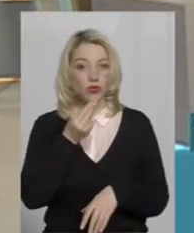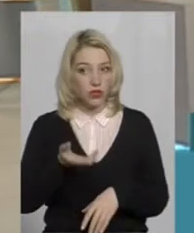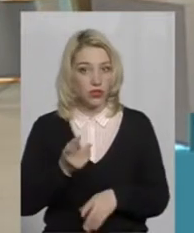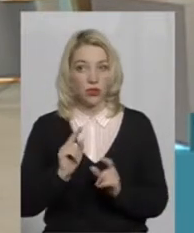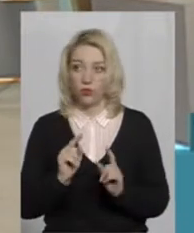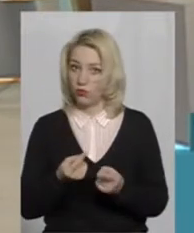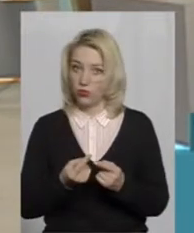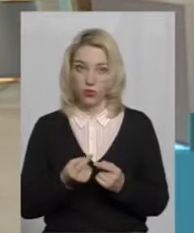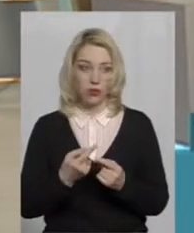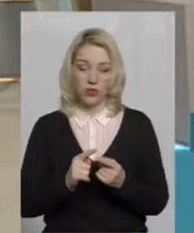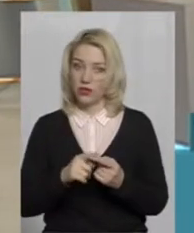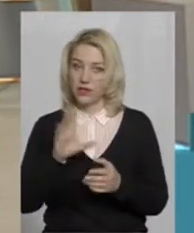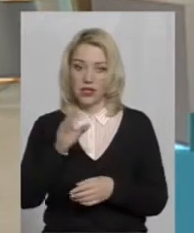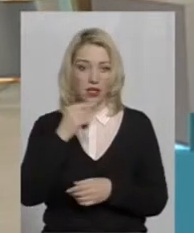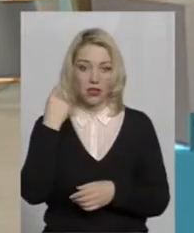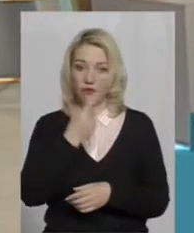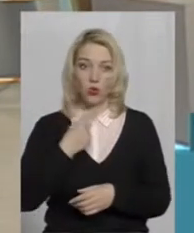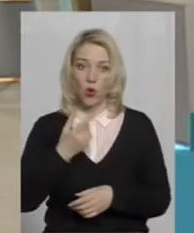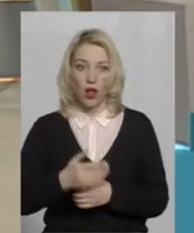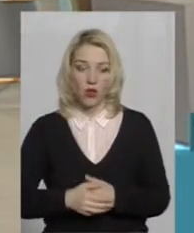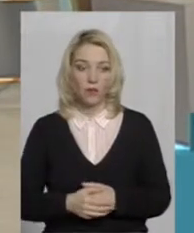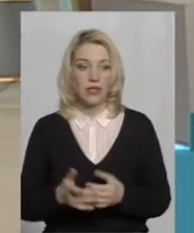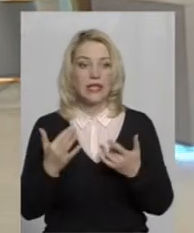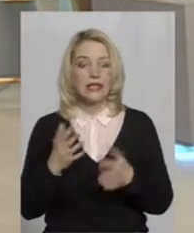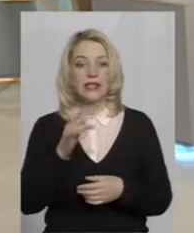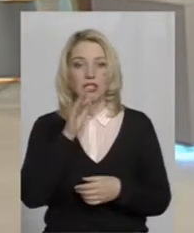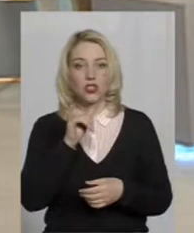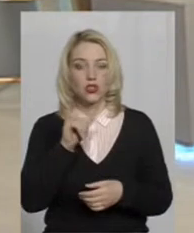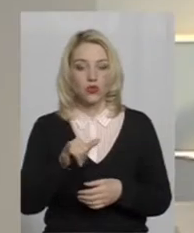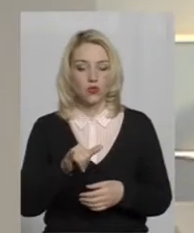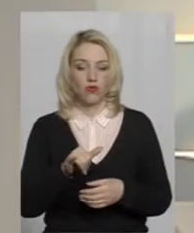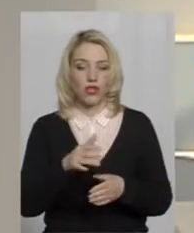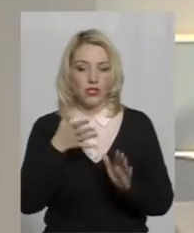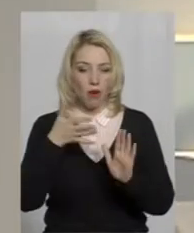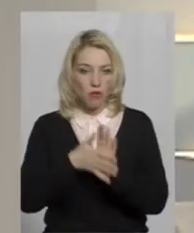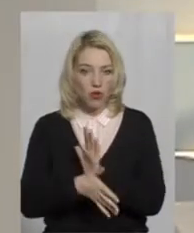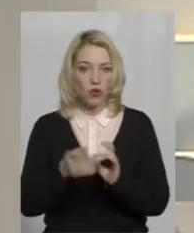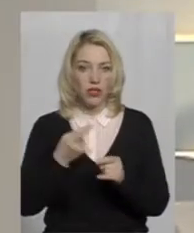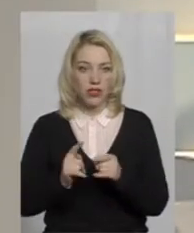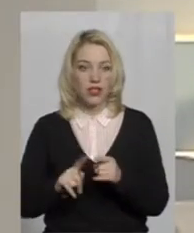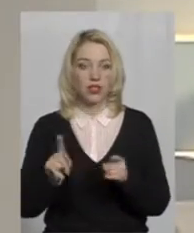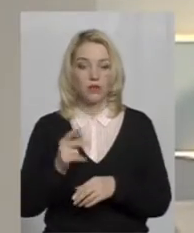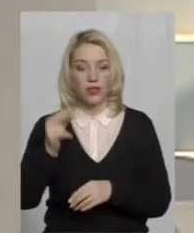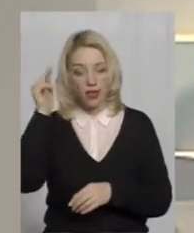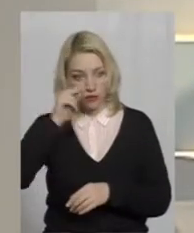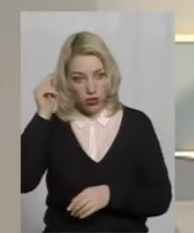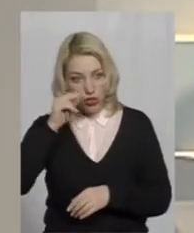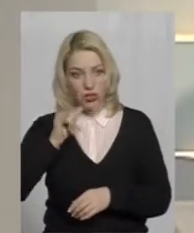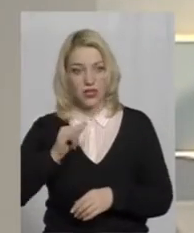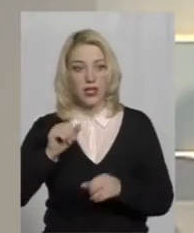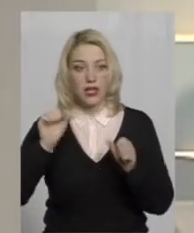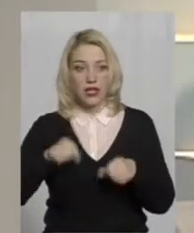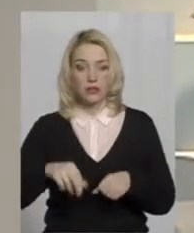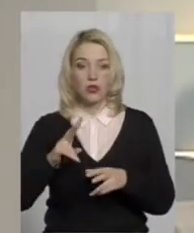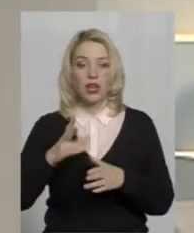Тому тут все індивідуально. Скільки часу у вас пішло на те, щоб ви навчилися, змогли, отак, от як ми